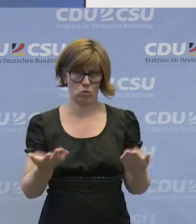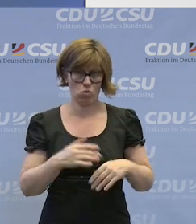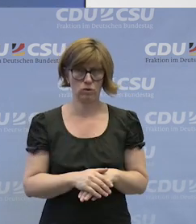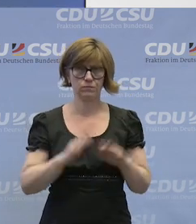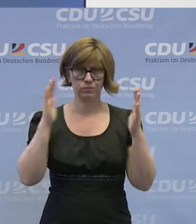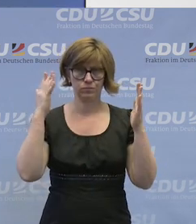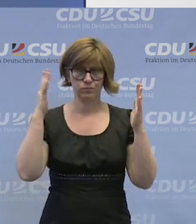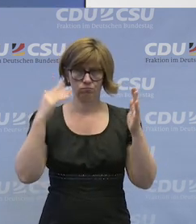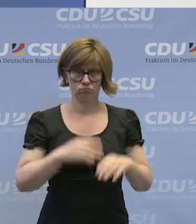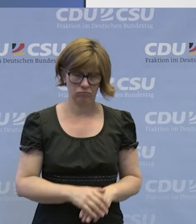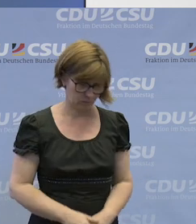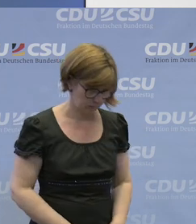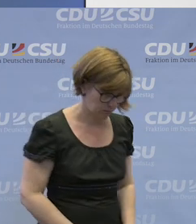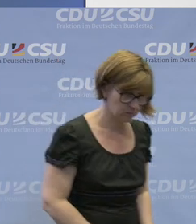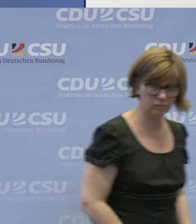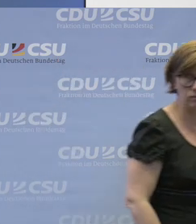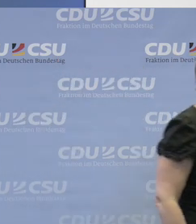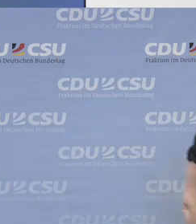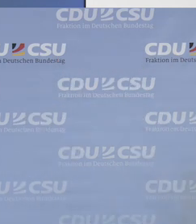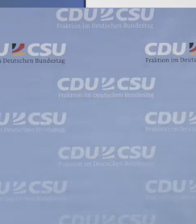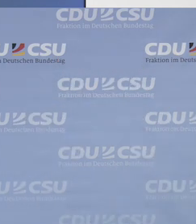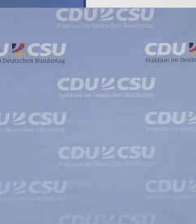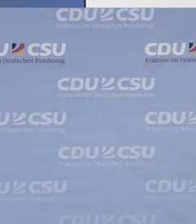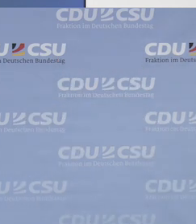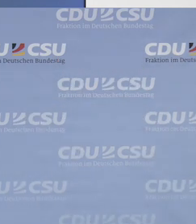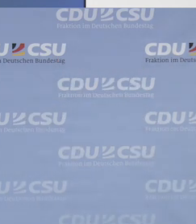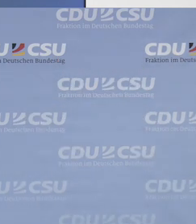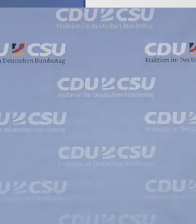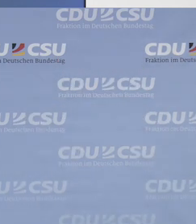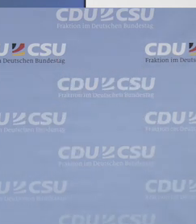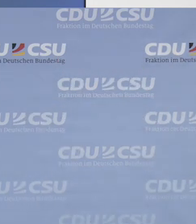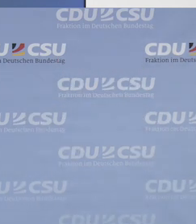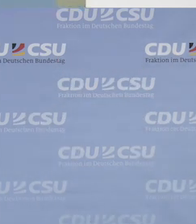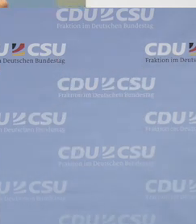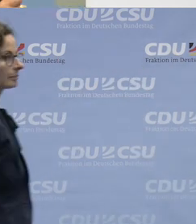Vielen Dank, Yvonne Hasse und Ricarda Kluge.